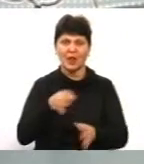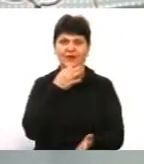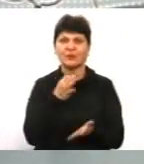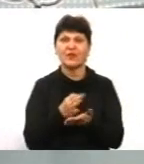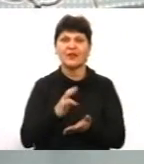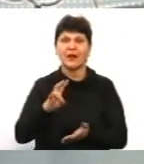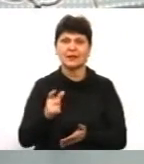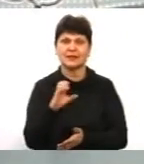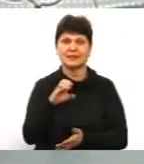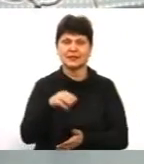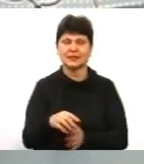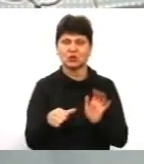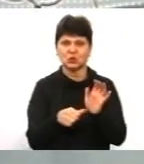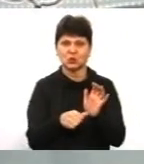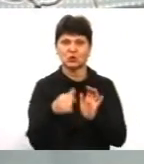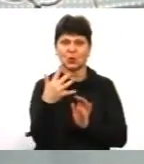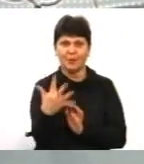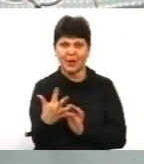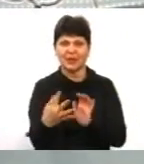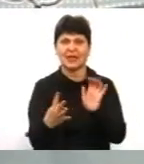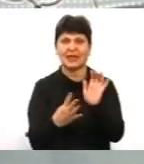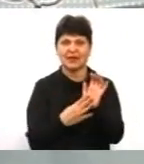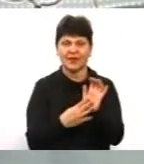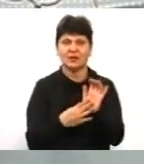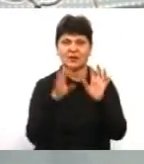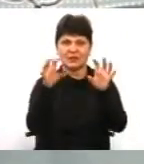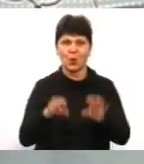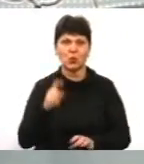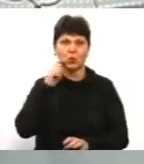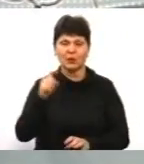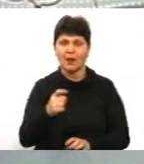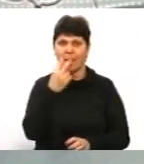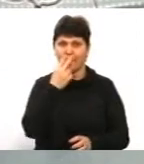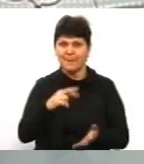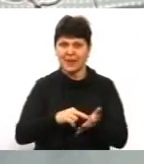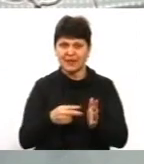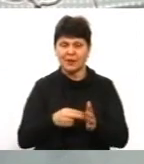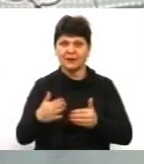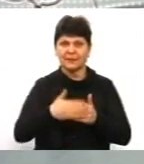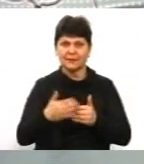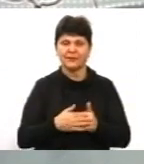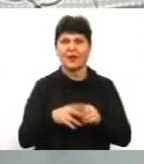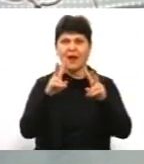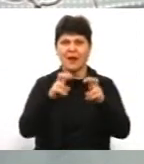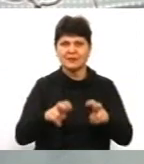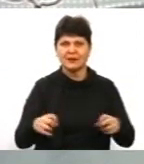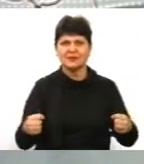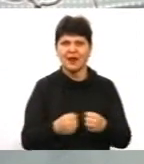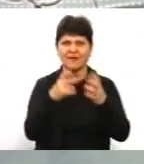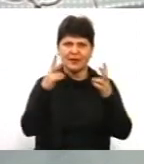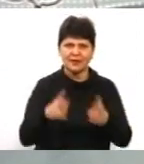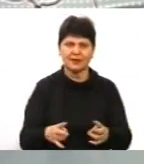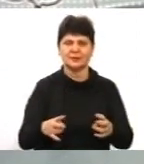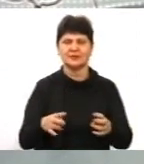статті 6, 5, 9 закону України передбачена відповідальність за аналіз аварійності, за стан аварійності на органи